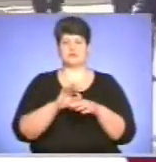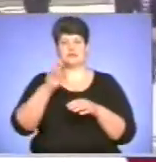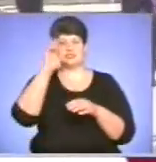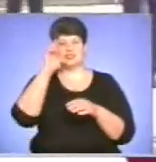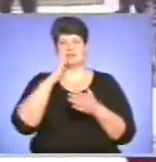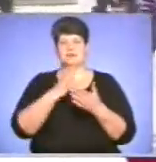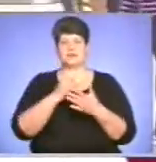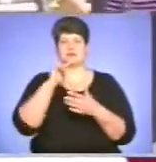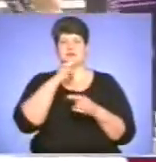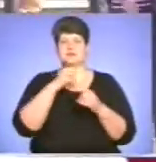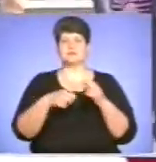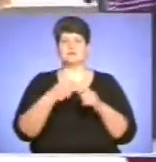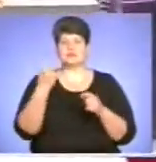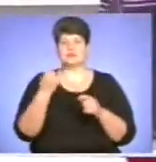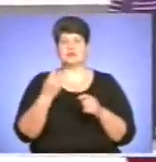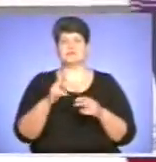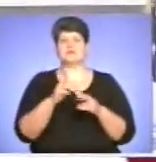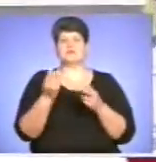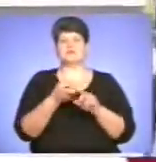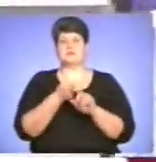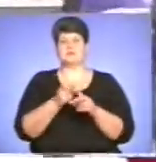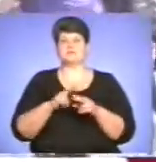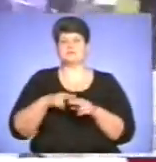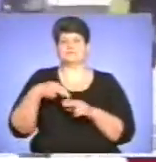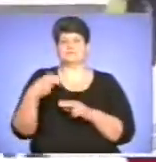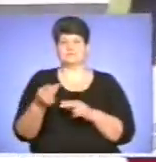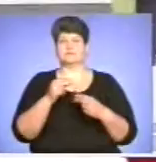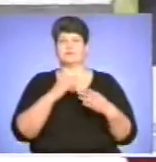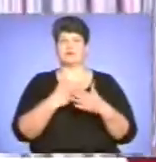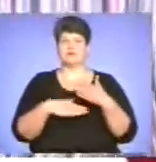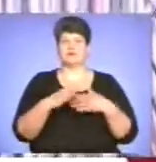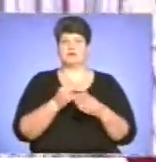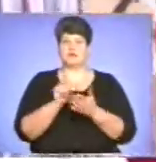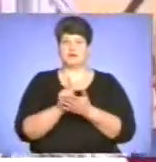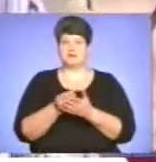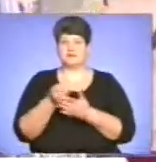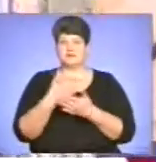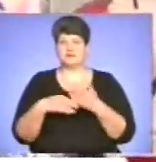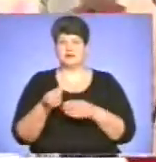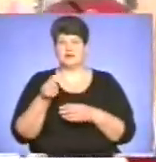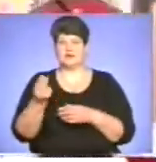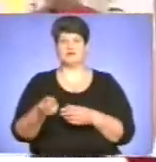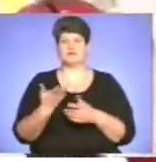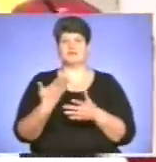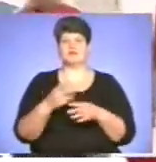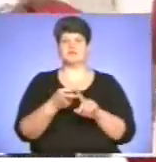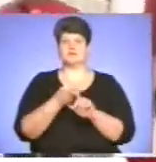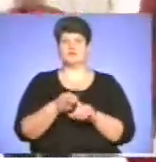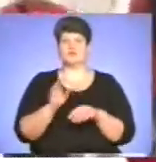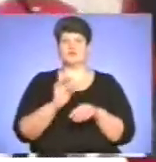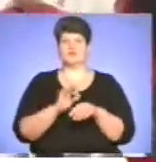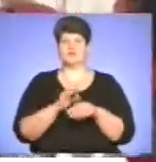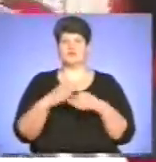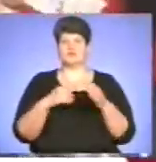економічних збитків, пов'язаних з відшкодуванням втрати працездатності, інвалідності і лікуванням потерпілих внаслідок професійних захворювань.